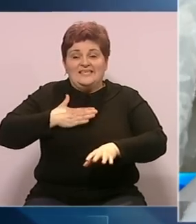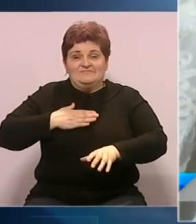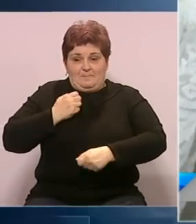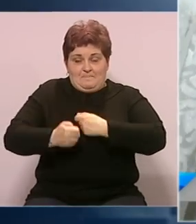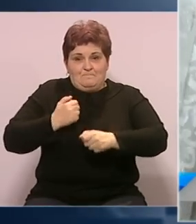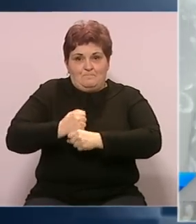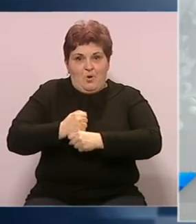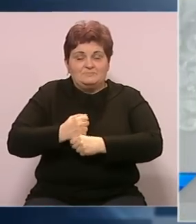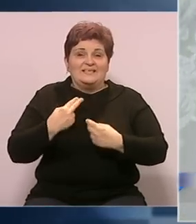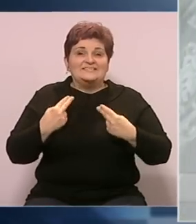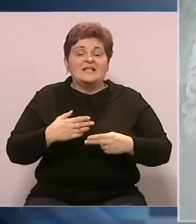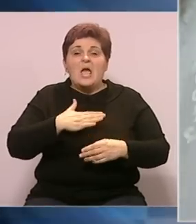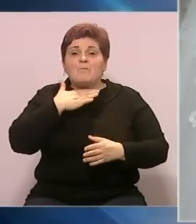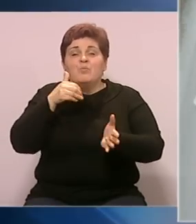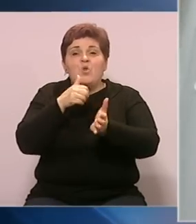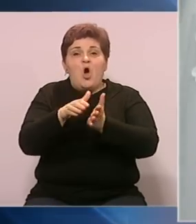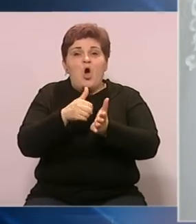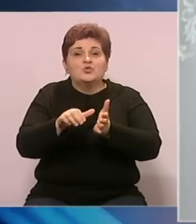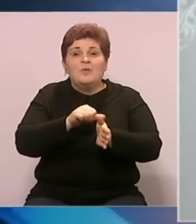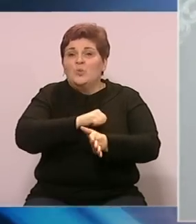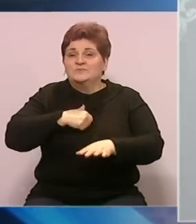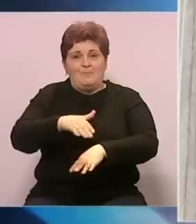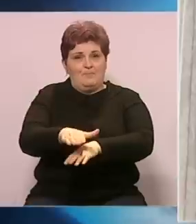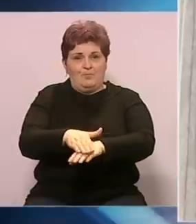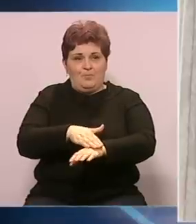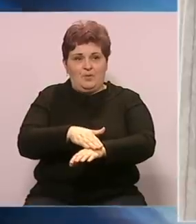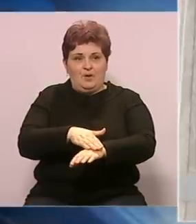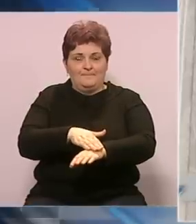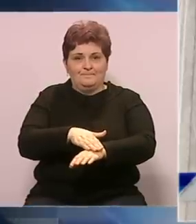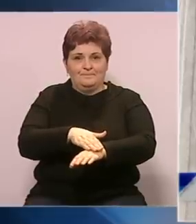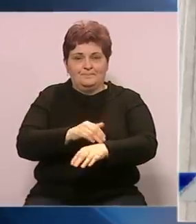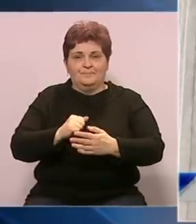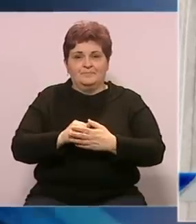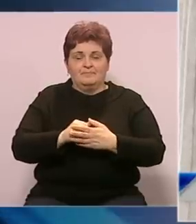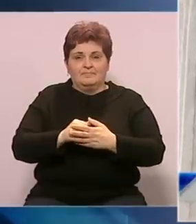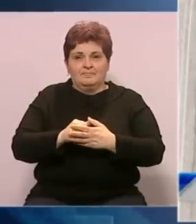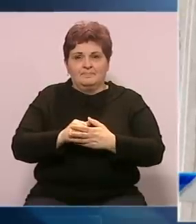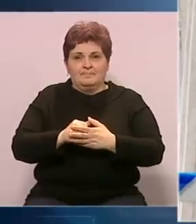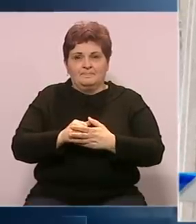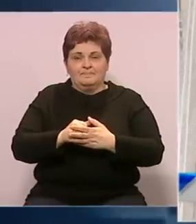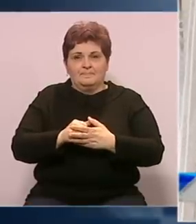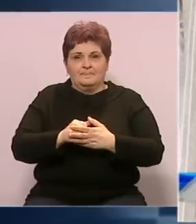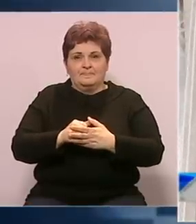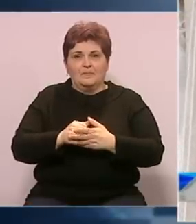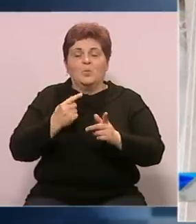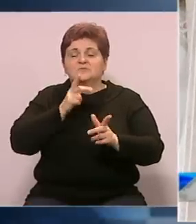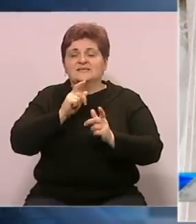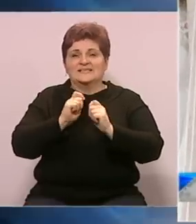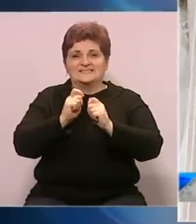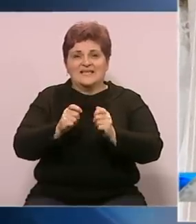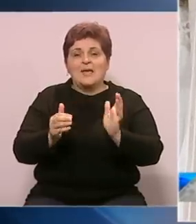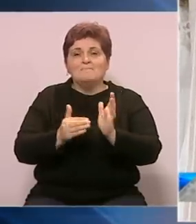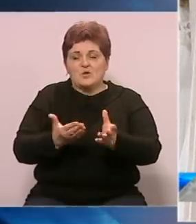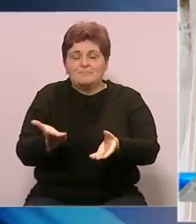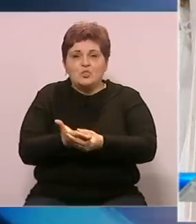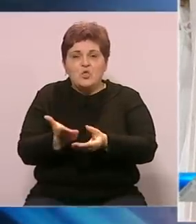poslom značajan, jer je mnogo troškova u samom startu. Uz zahtjev i potrebnu